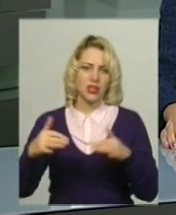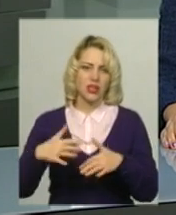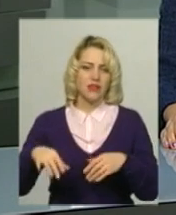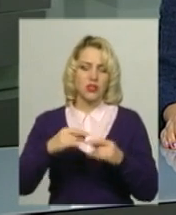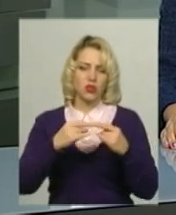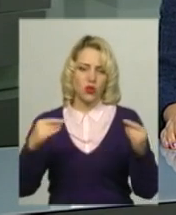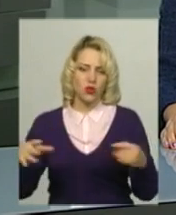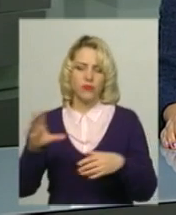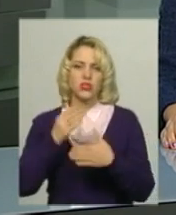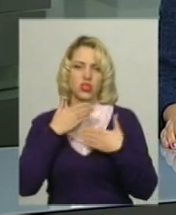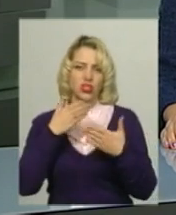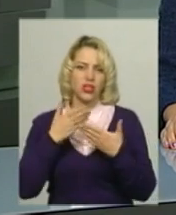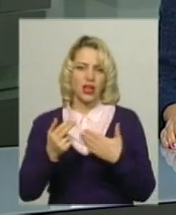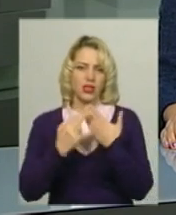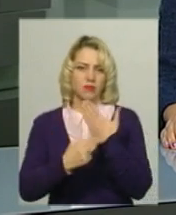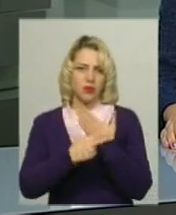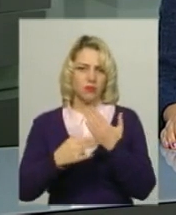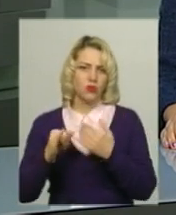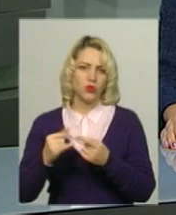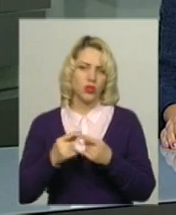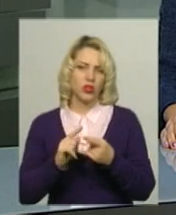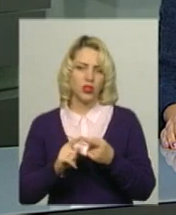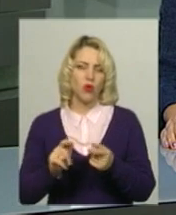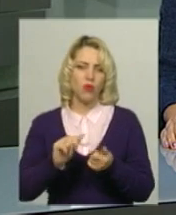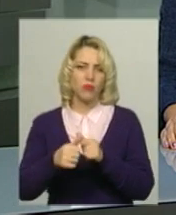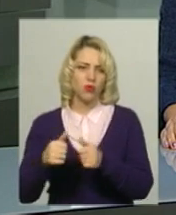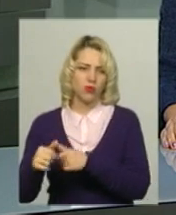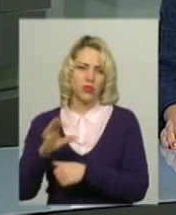трапезою віряни читають уривок зі святого письма та обмінюються обладками.